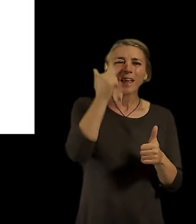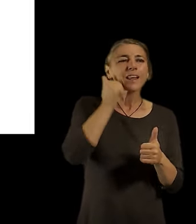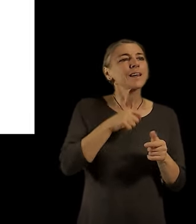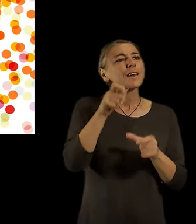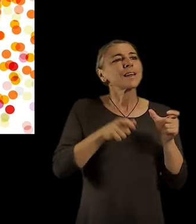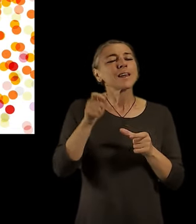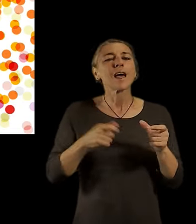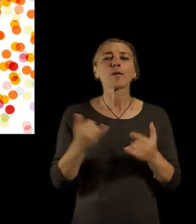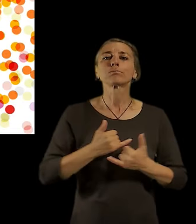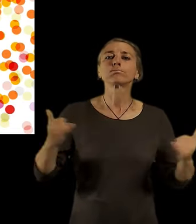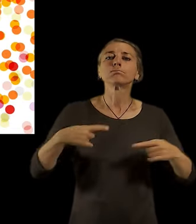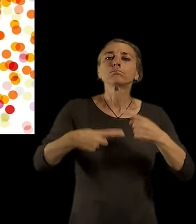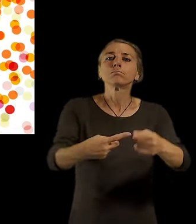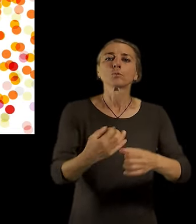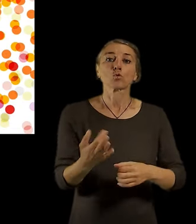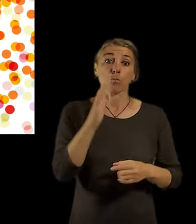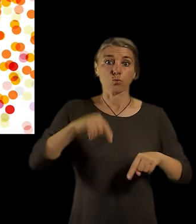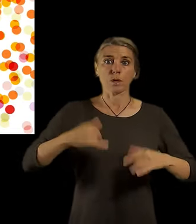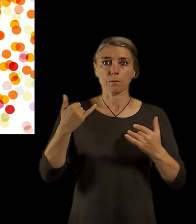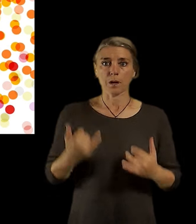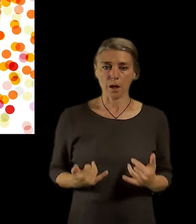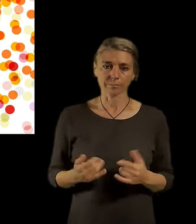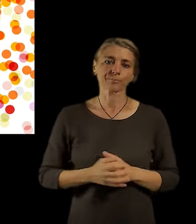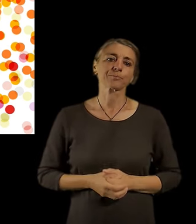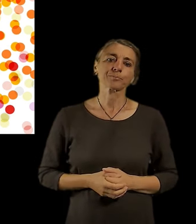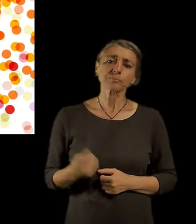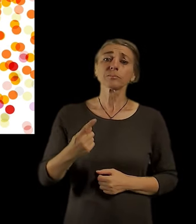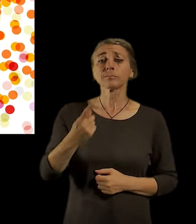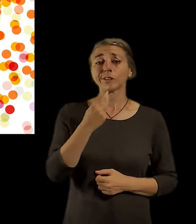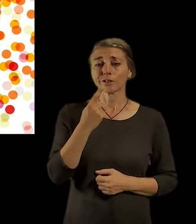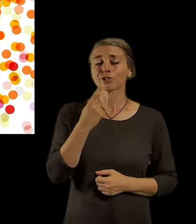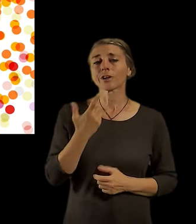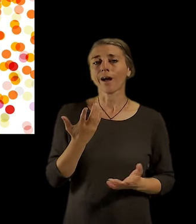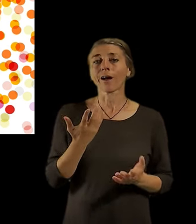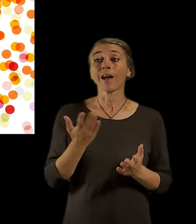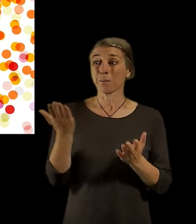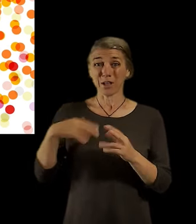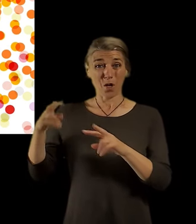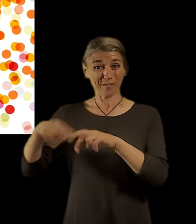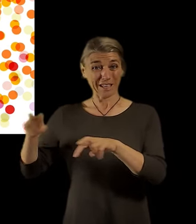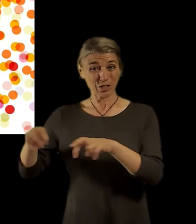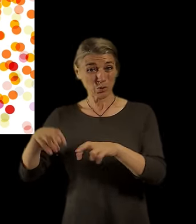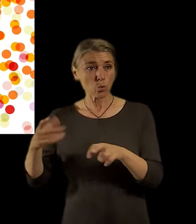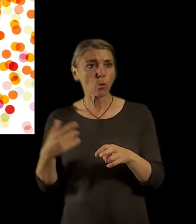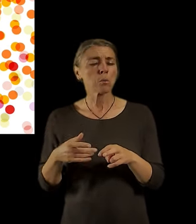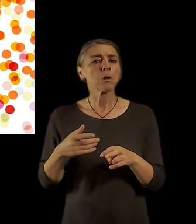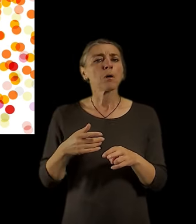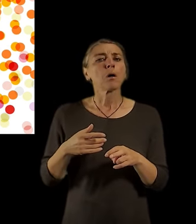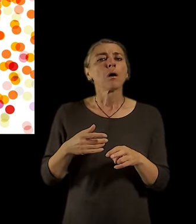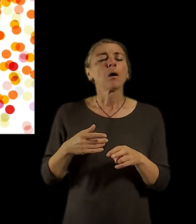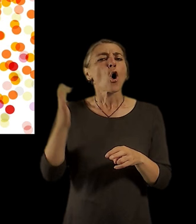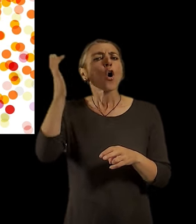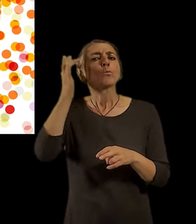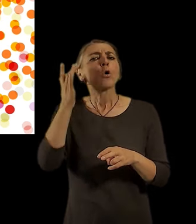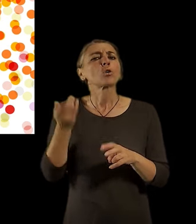vybavenosti, jejím hlavním cílem je na podkladě analýzy a prognózy obyvatel, takže demografie,